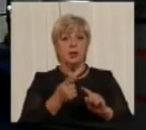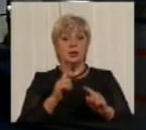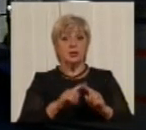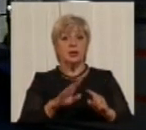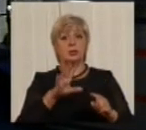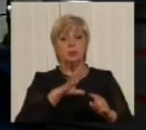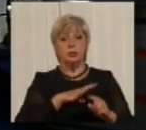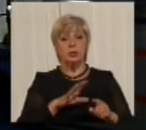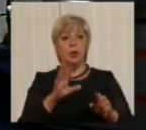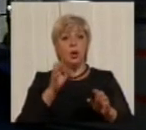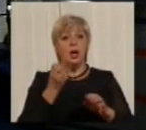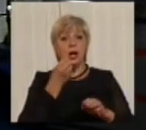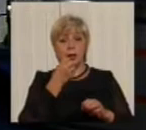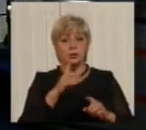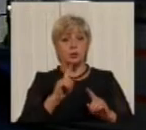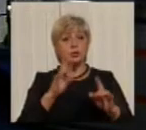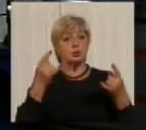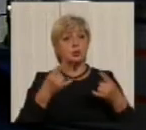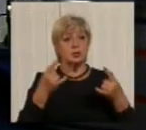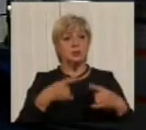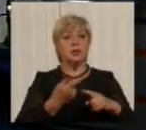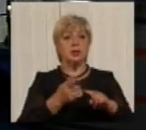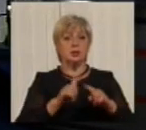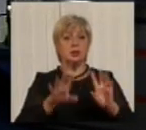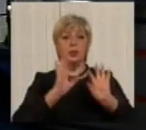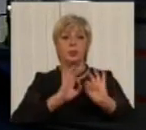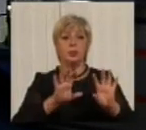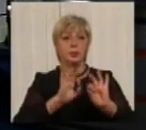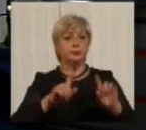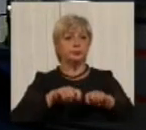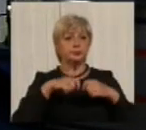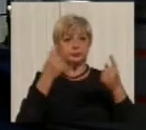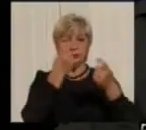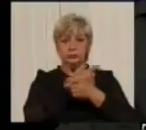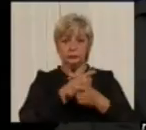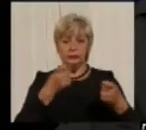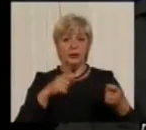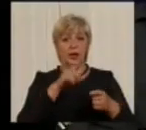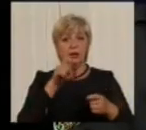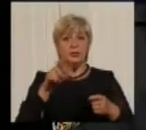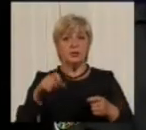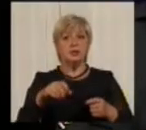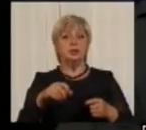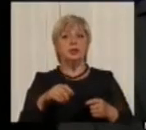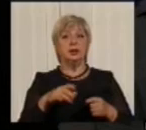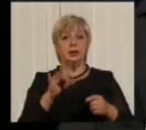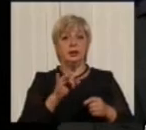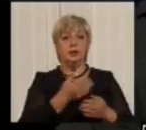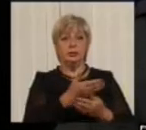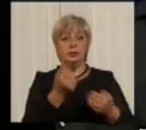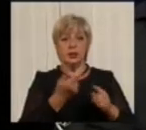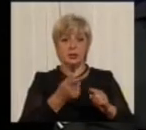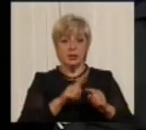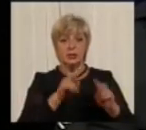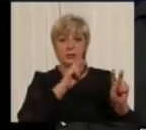засоби масової інформації це передали. Це було дуже добре проінформовано усіх людей, і вони за цим слідкували.